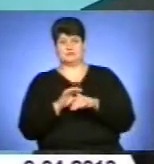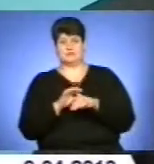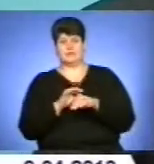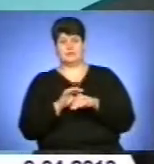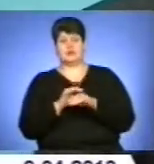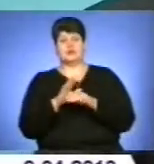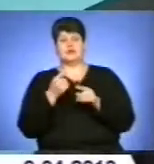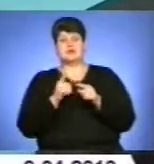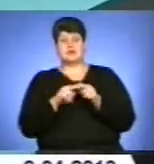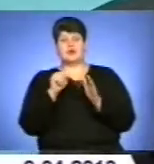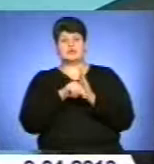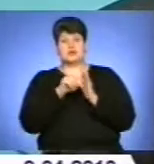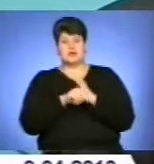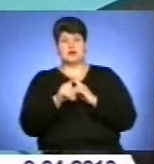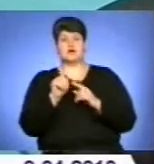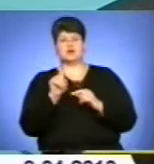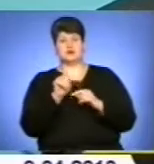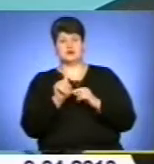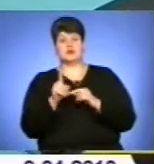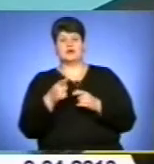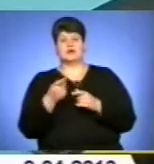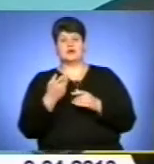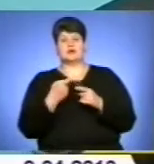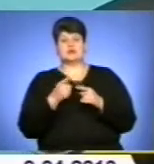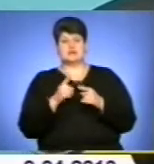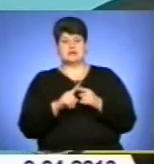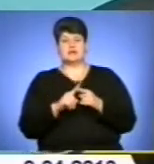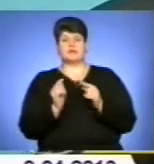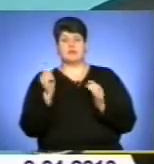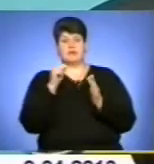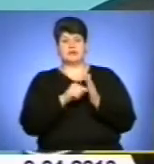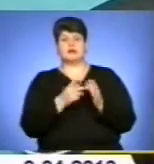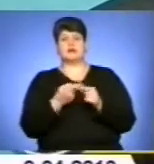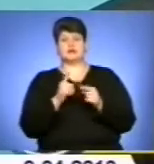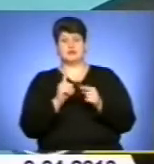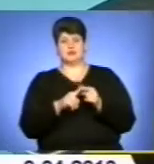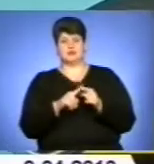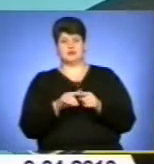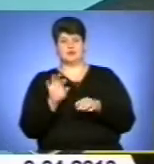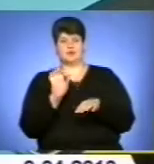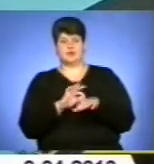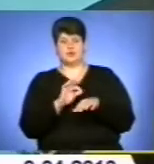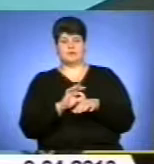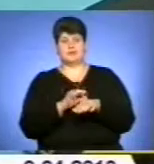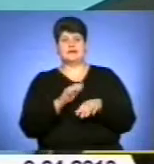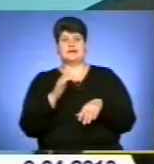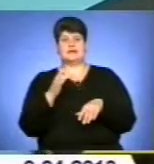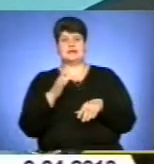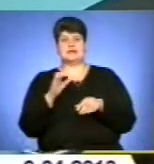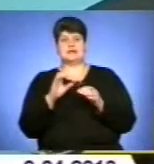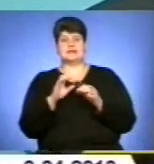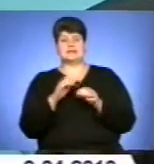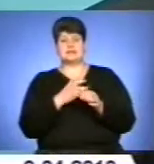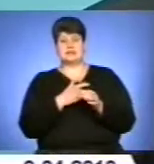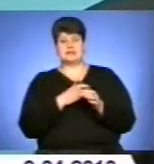що основна питома вага всіх летальних випадків припадає сьогодні саме на цю патологію, серцево-судинну патологію,